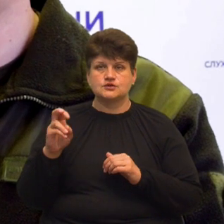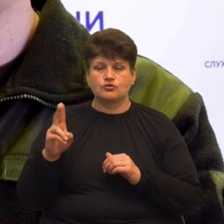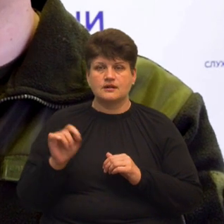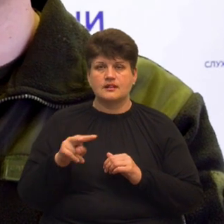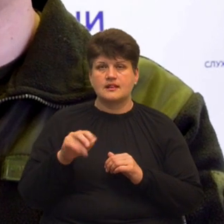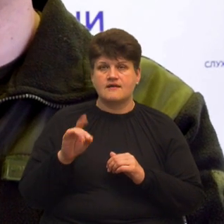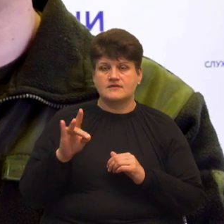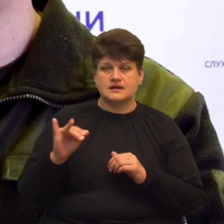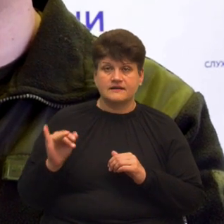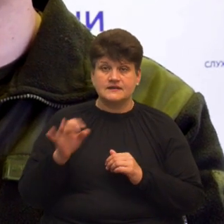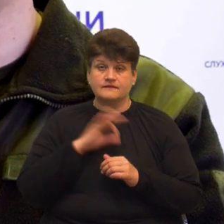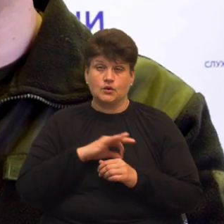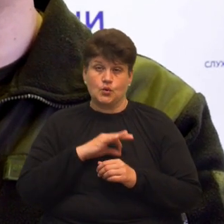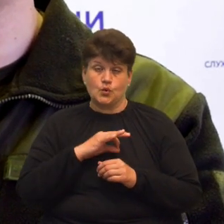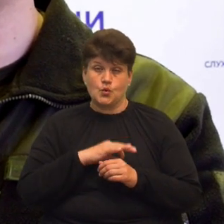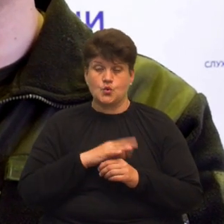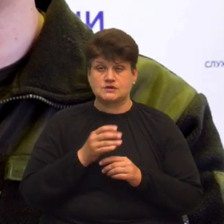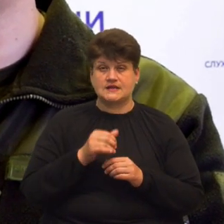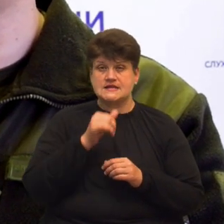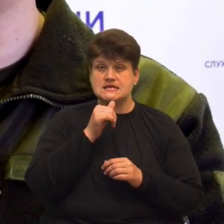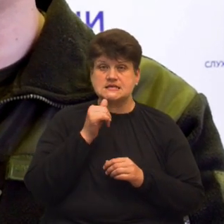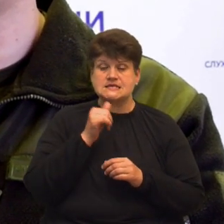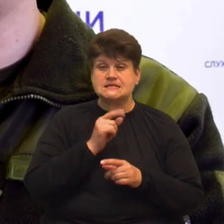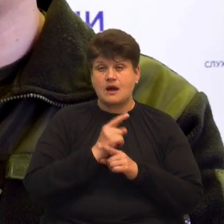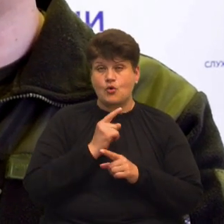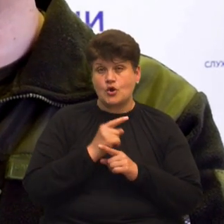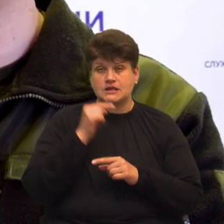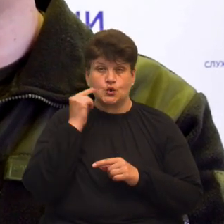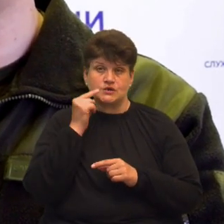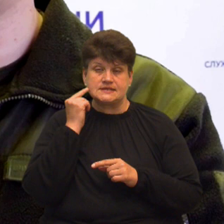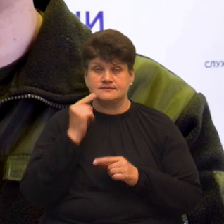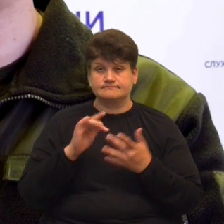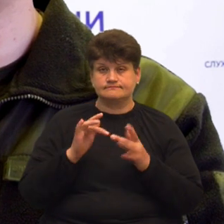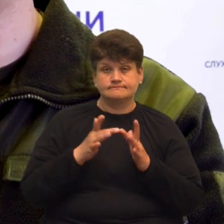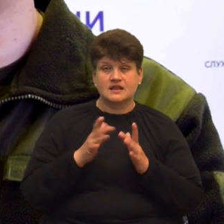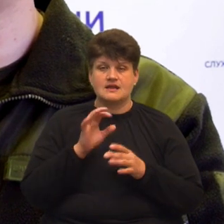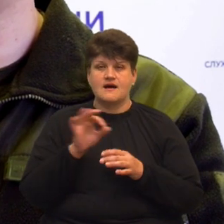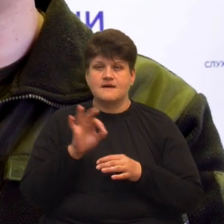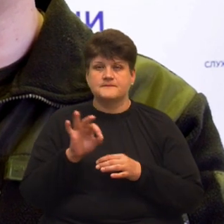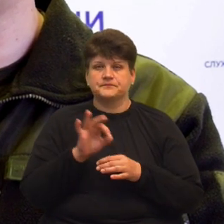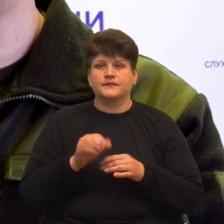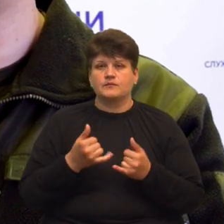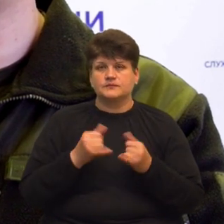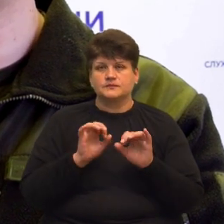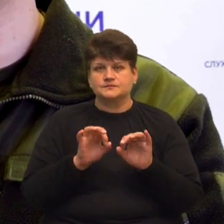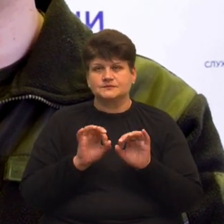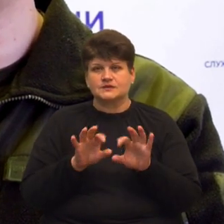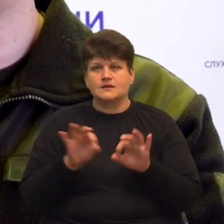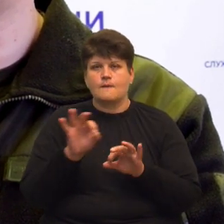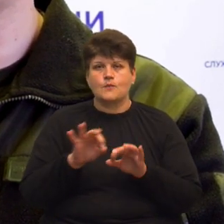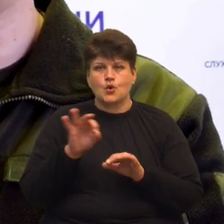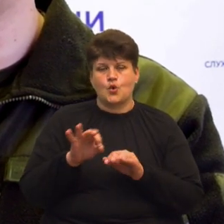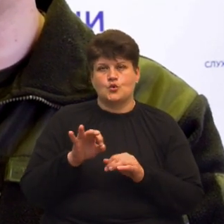монастиря використовував профілі у заборонених російських соціальних мережах для виправдовування агресії Російської Федерації проти України та